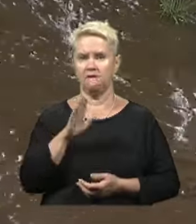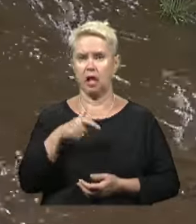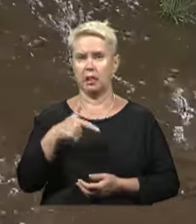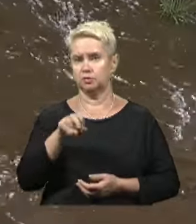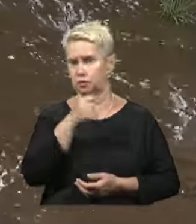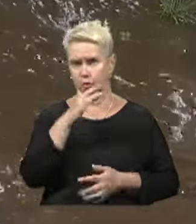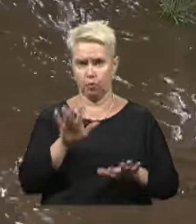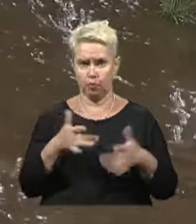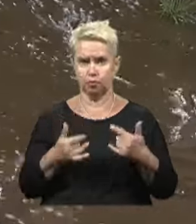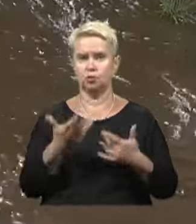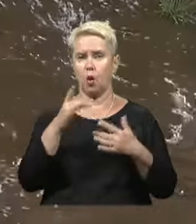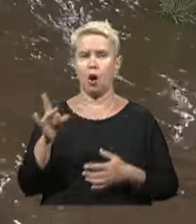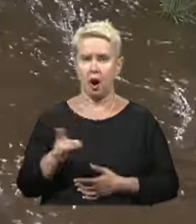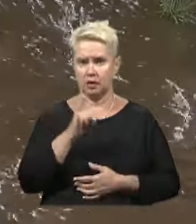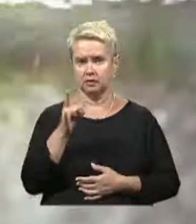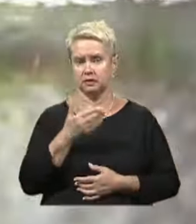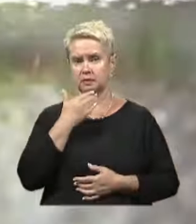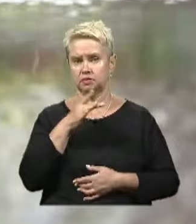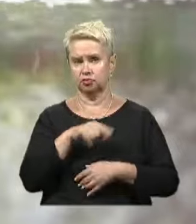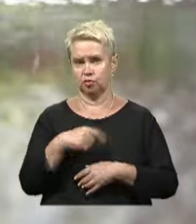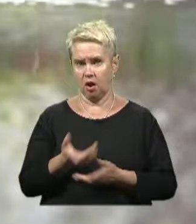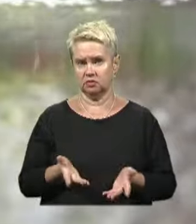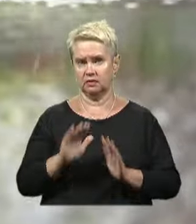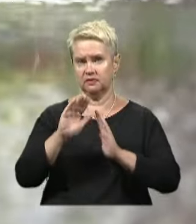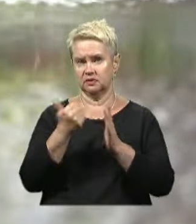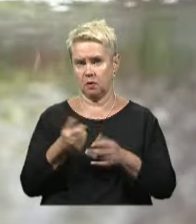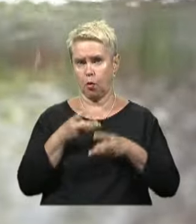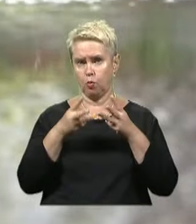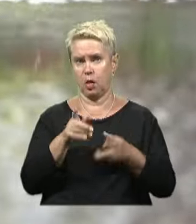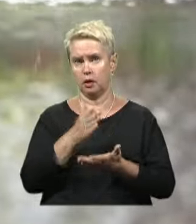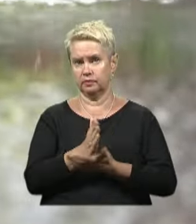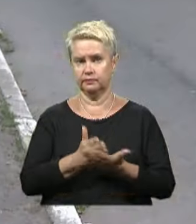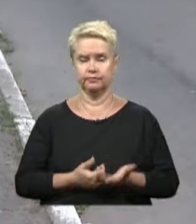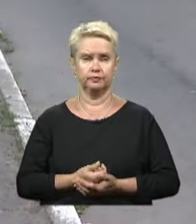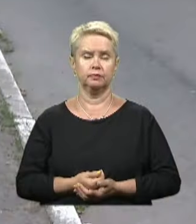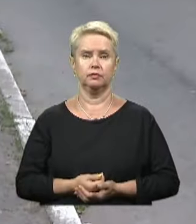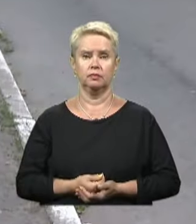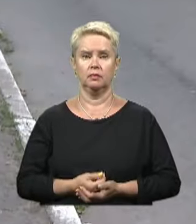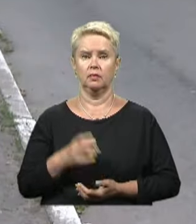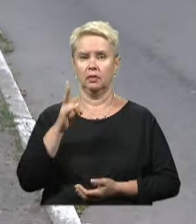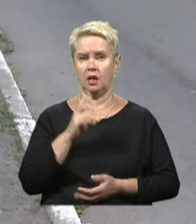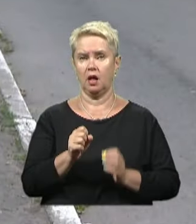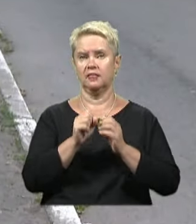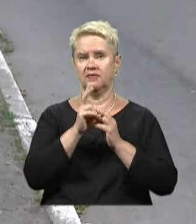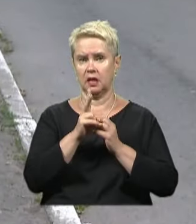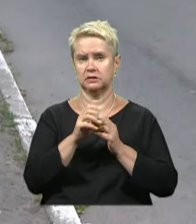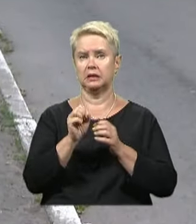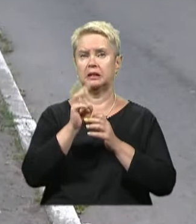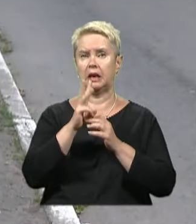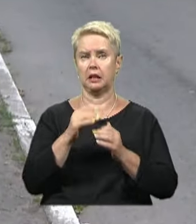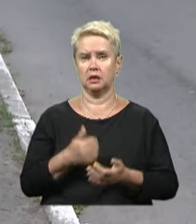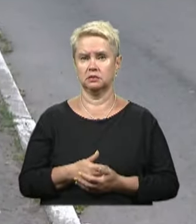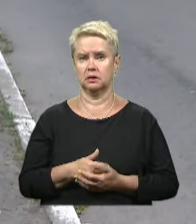можуть порахувати, скільки разів за останній час. Викликали комунальників. На 12-му або 13